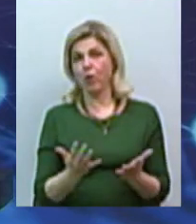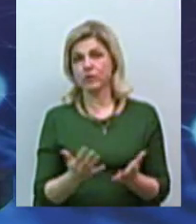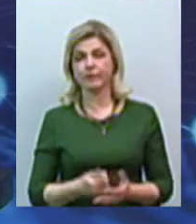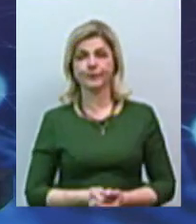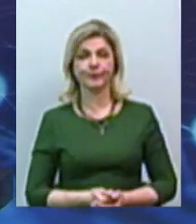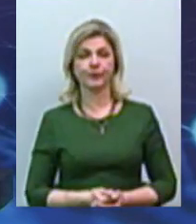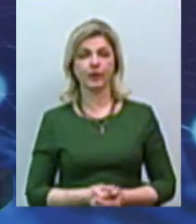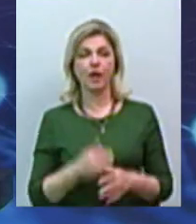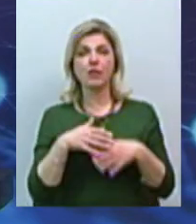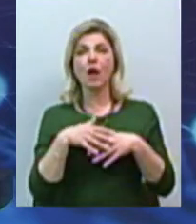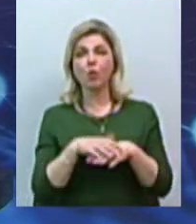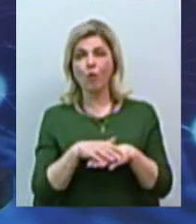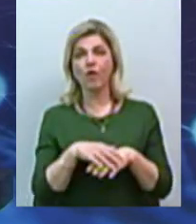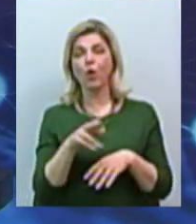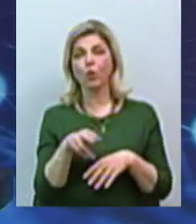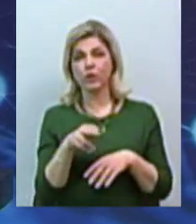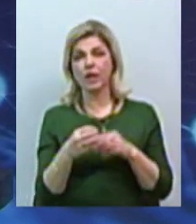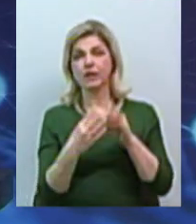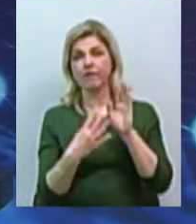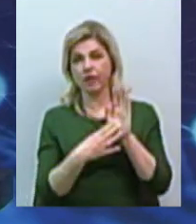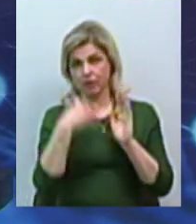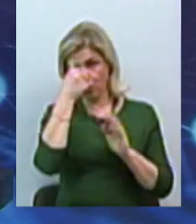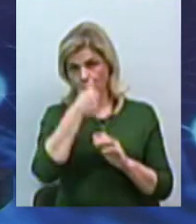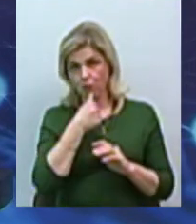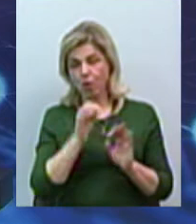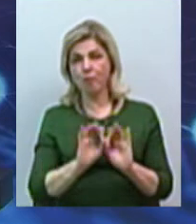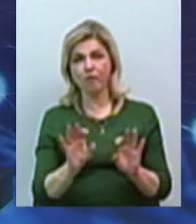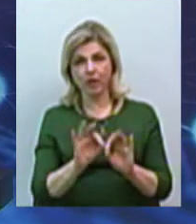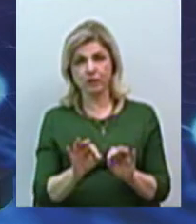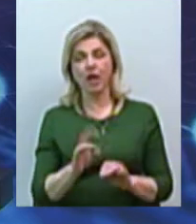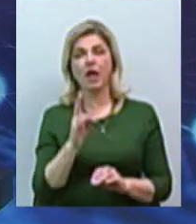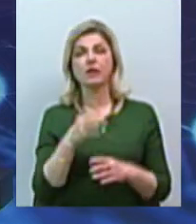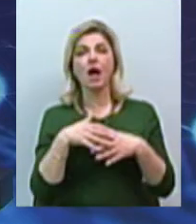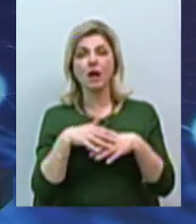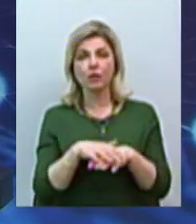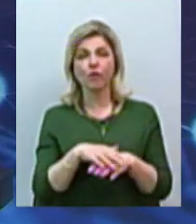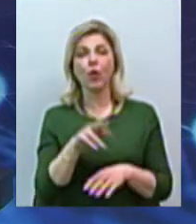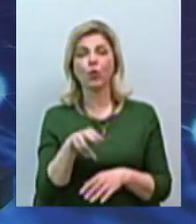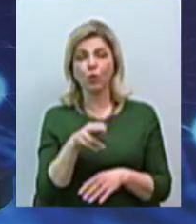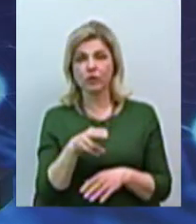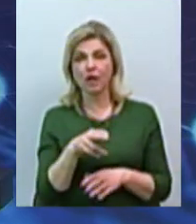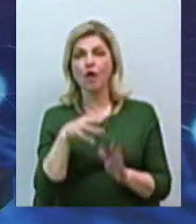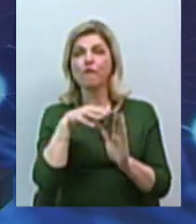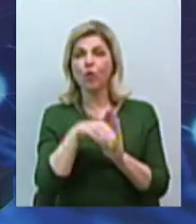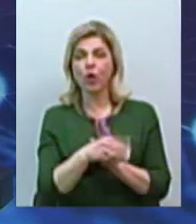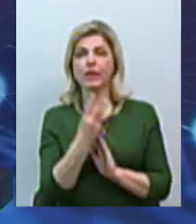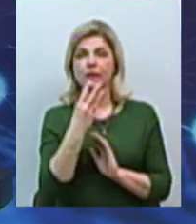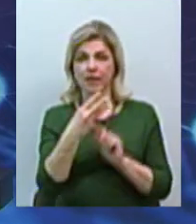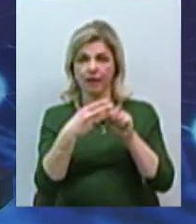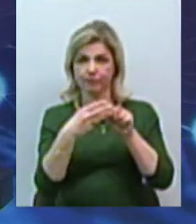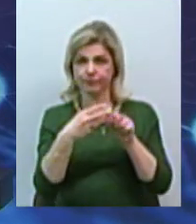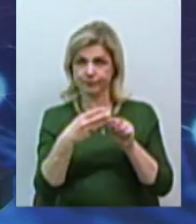Щодо нарахування грудня 2019 року повідомляємо наступне. Нарахування грудня містять три складові.